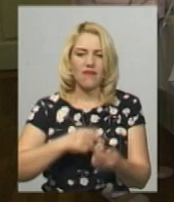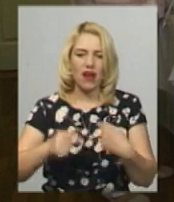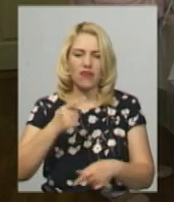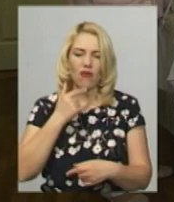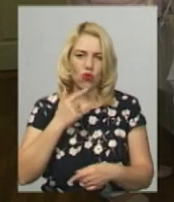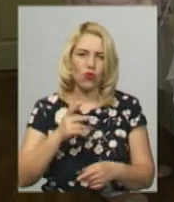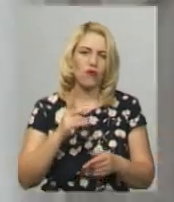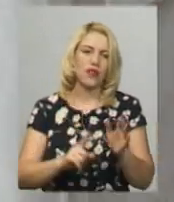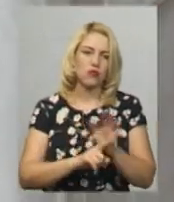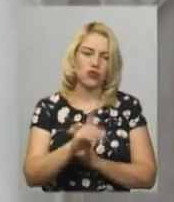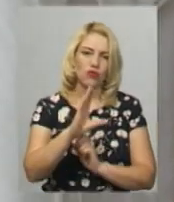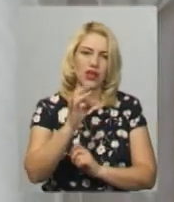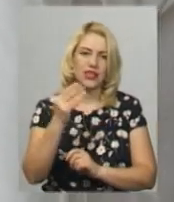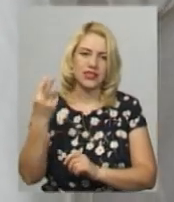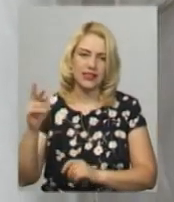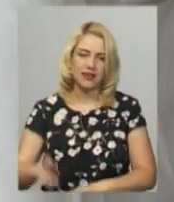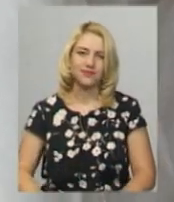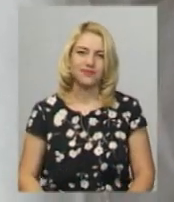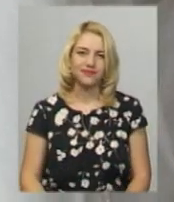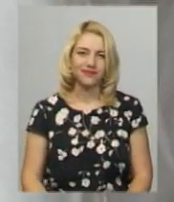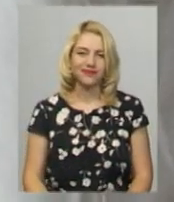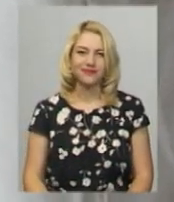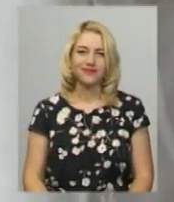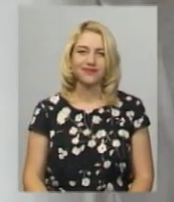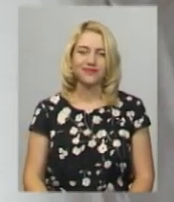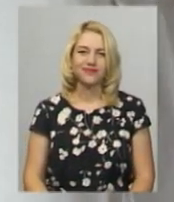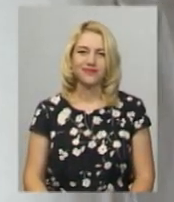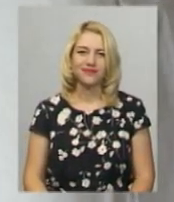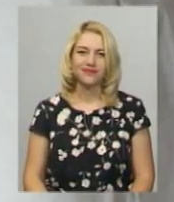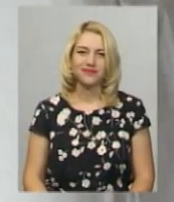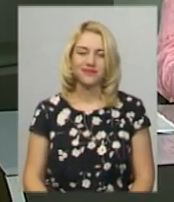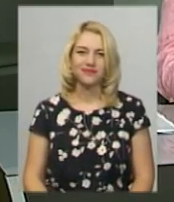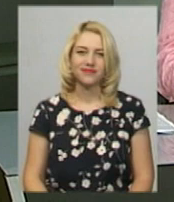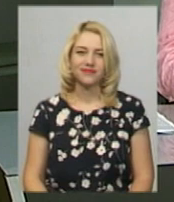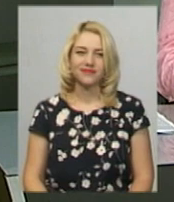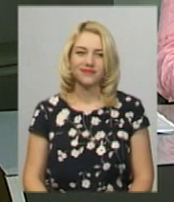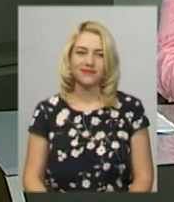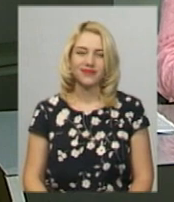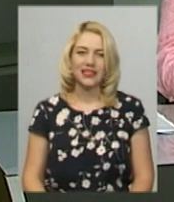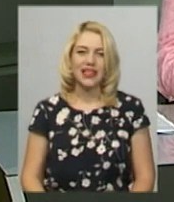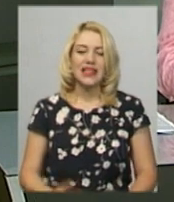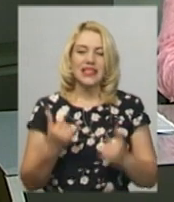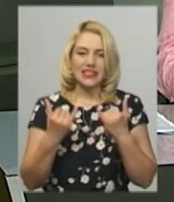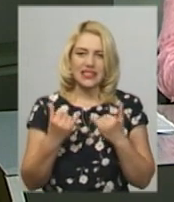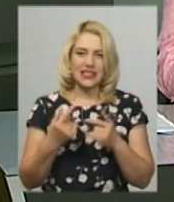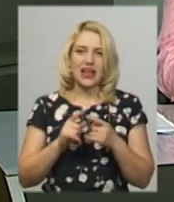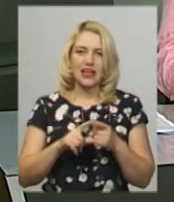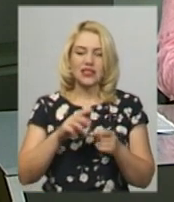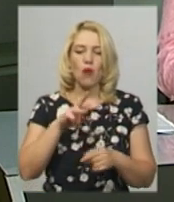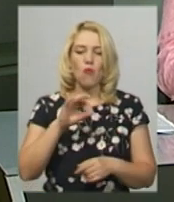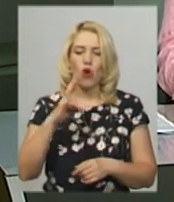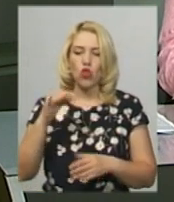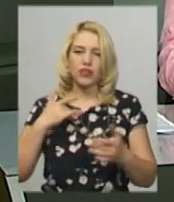вересня. Андрій Гумений, Олександр Горішевський. Новини поділяє Центр. Саме зараз у Молотеатрі Кут